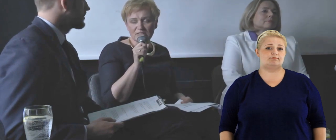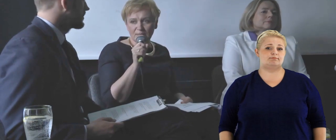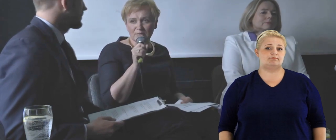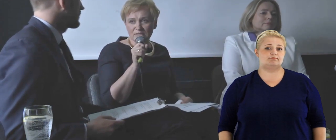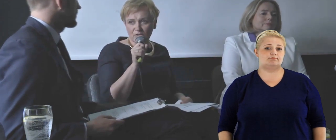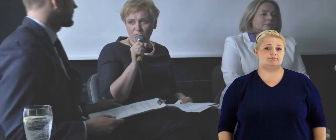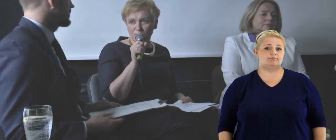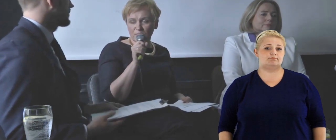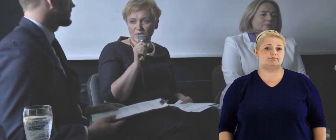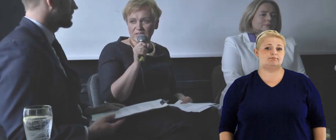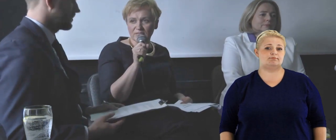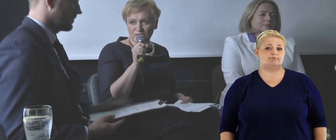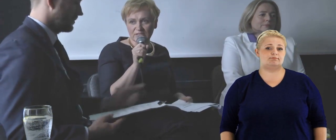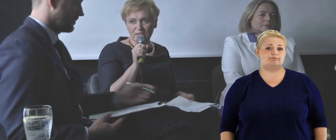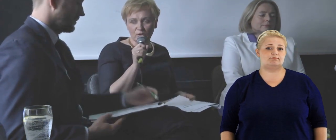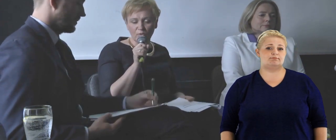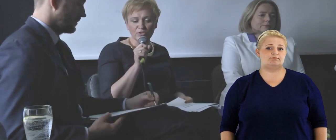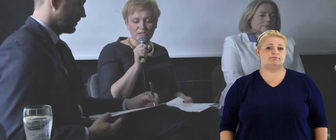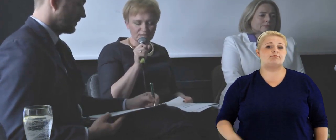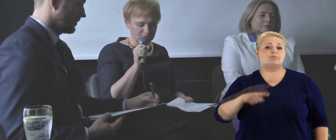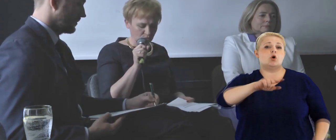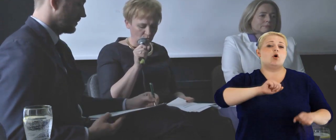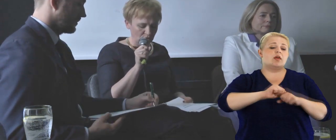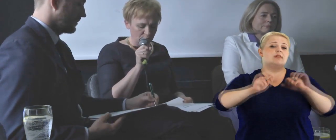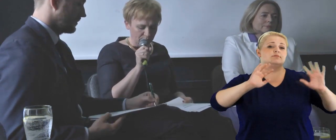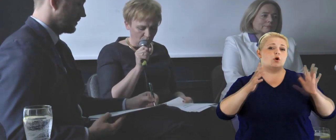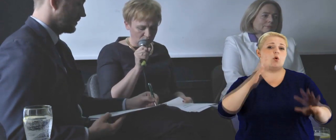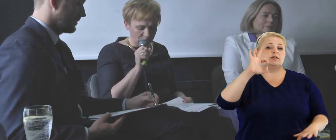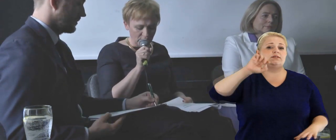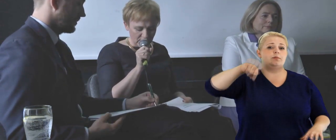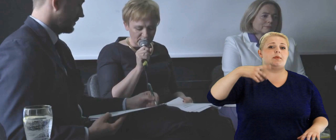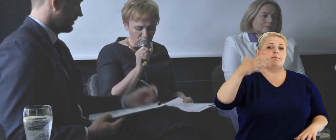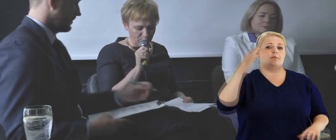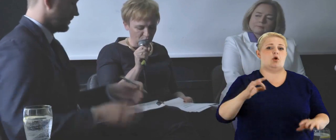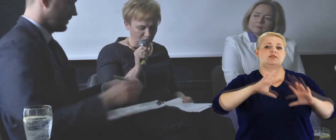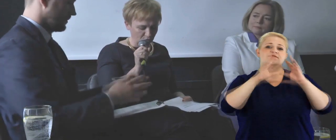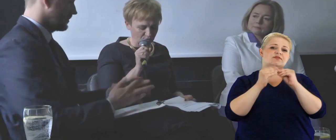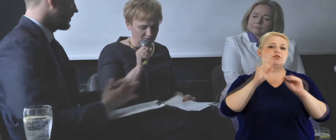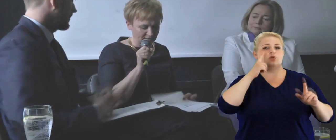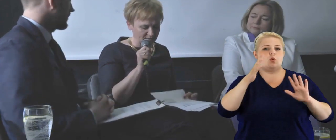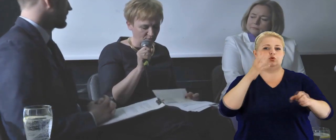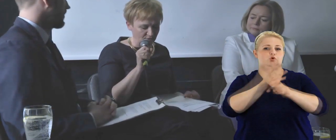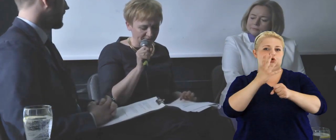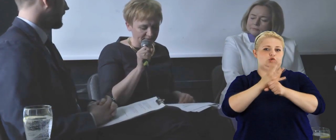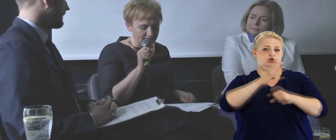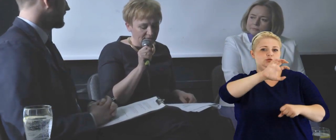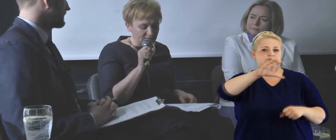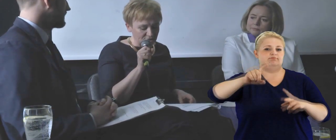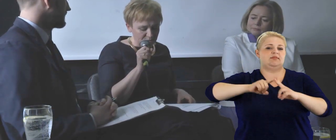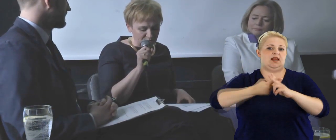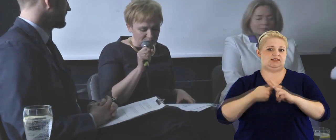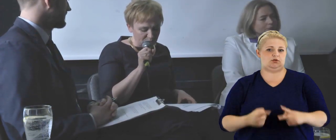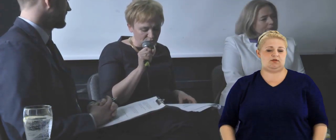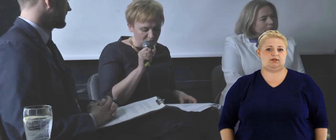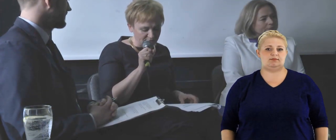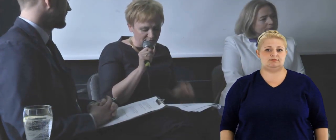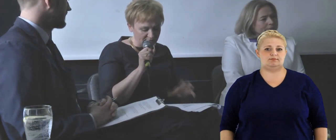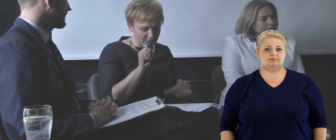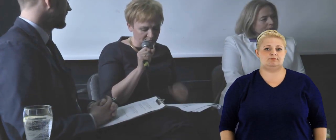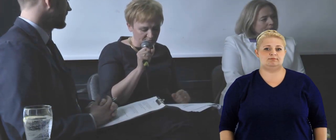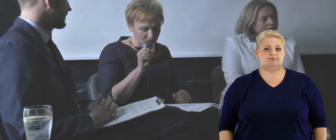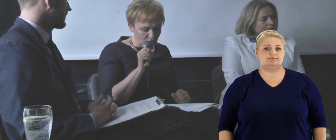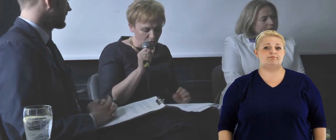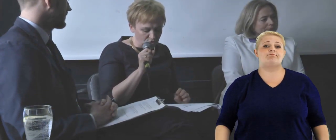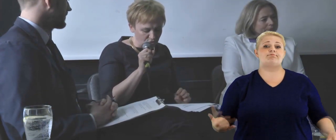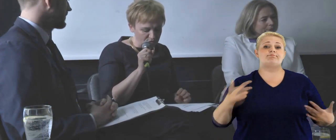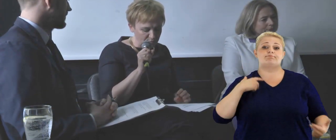to jest raptem 0,5% wszystkich około 40 podmiotów zarejestrowanych. Jeśli byśmy spojrzeli w